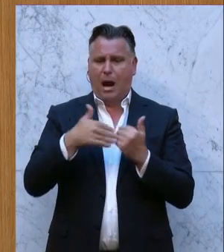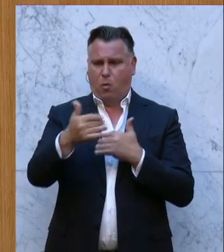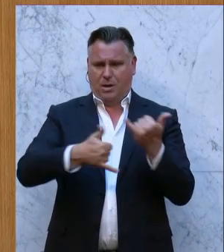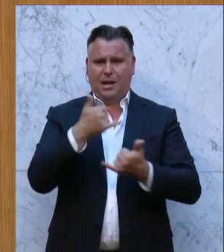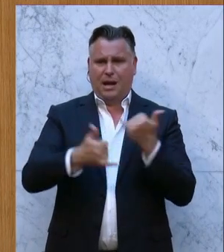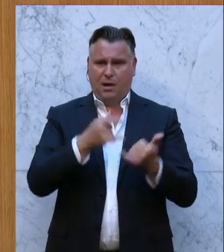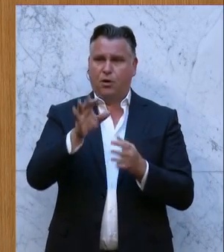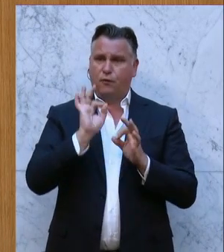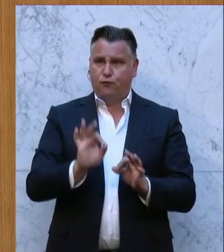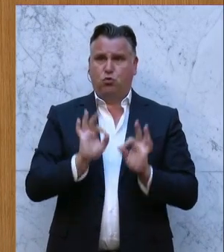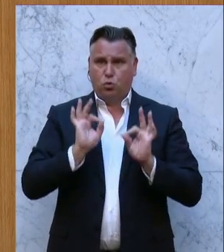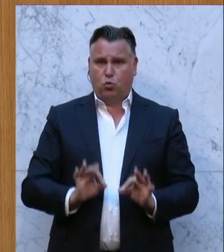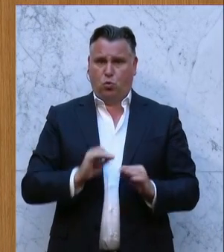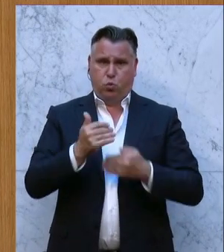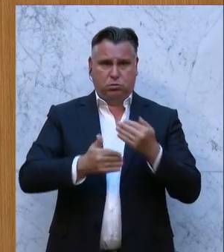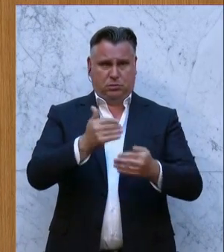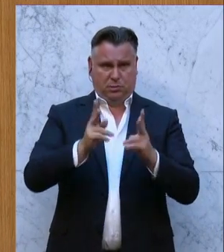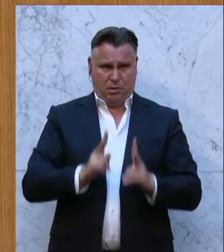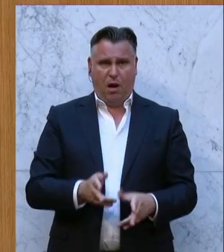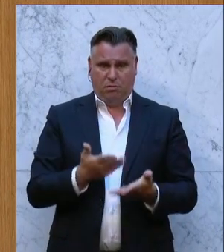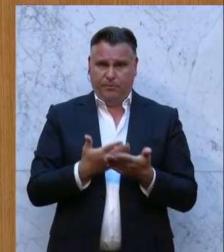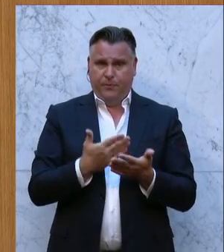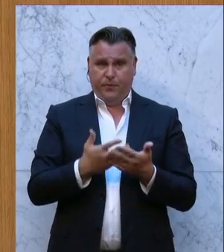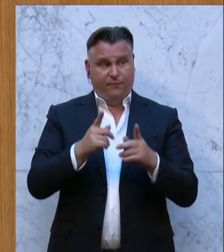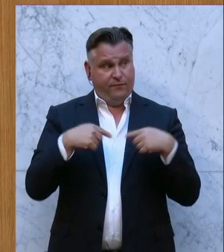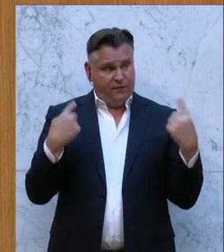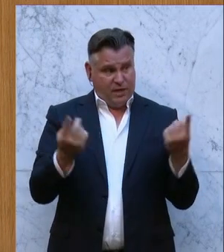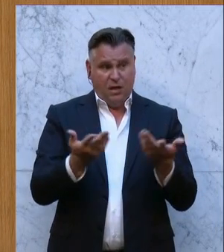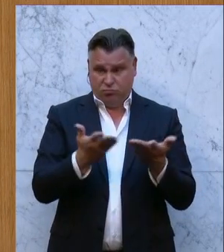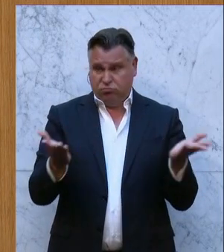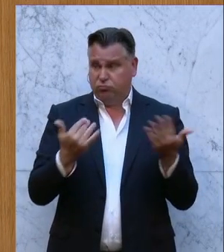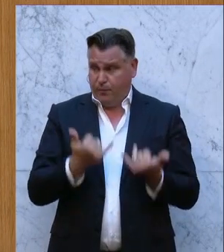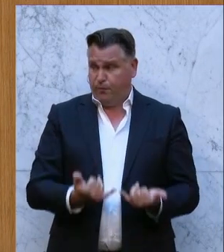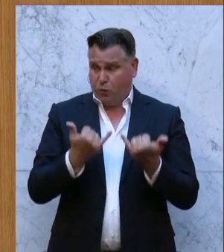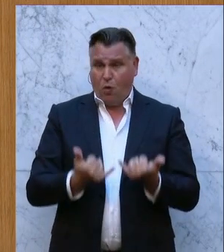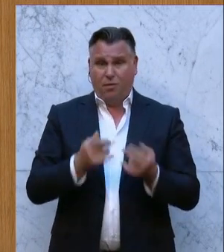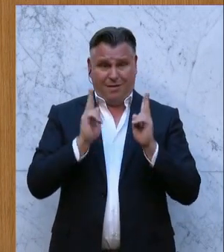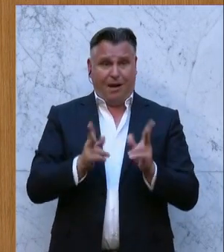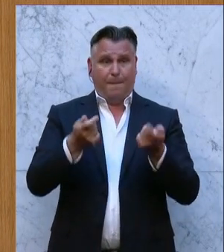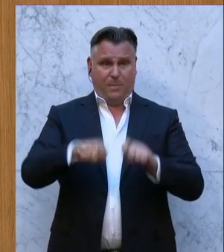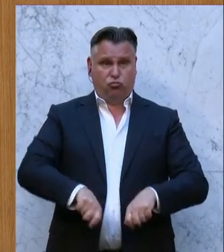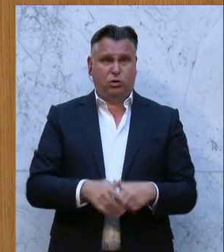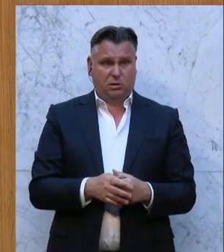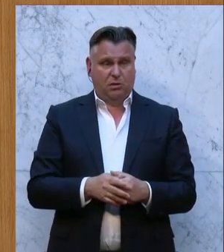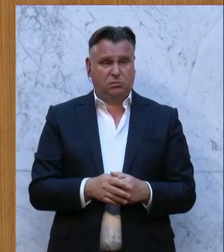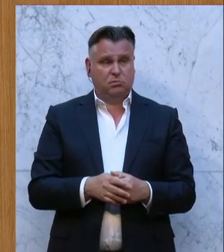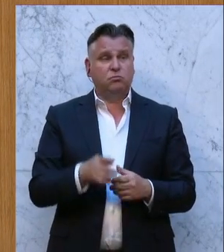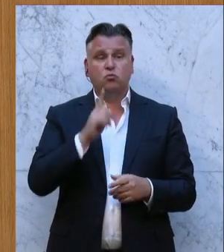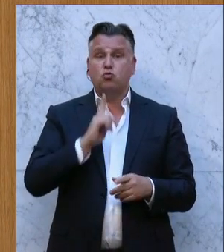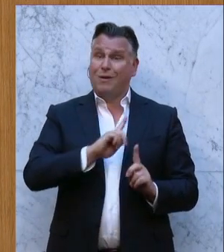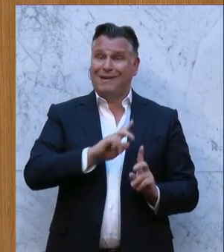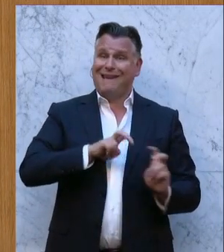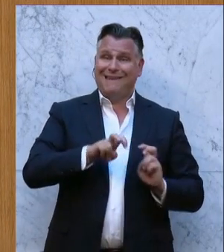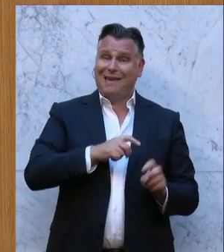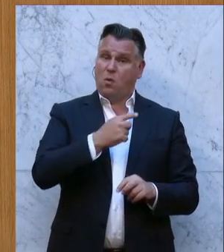Dasein zu sichern. Und wir können das alle hier heute beschließen. Es ist nicht nur die Regierung. Wir können es